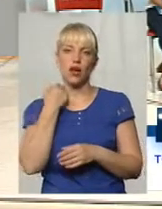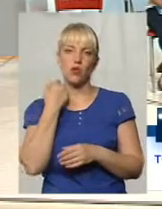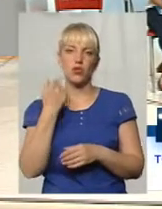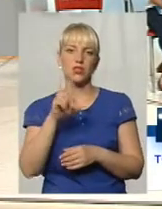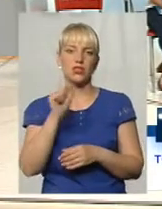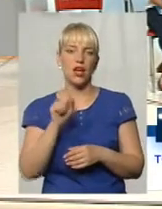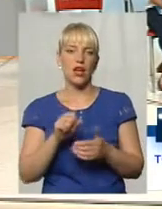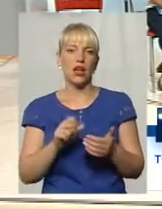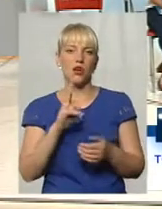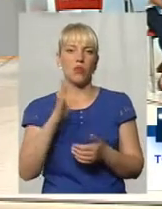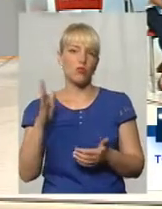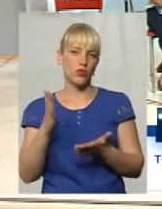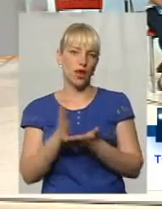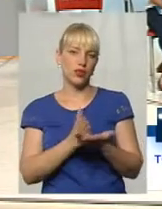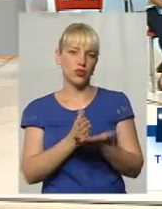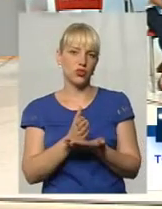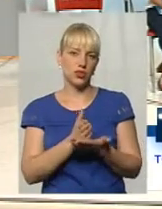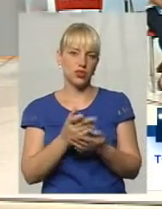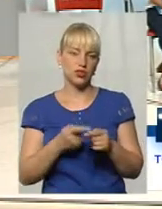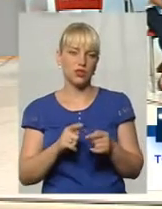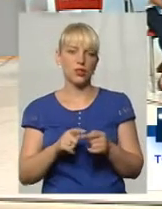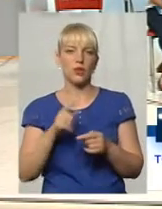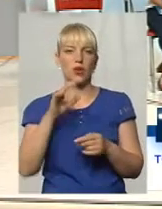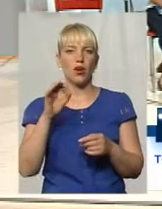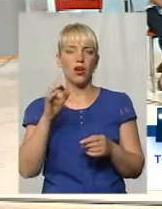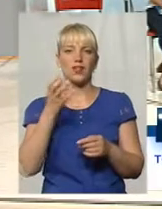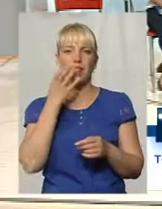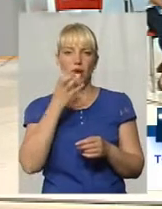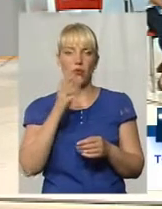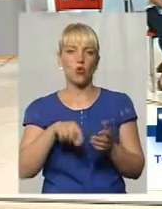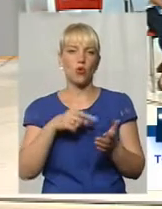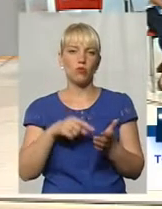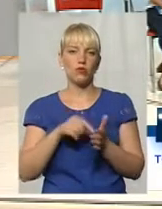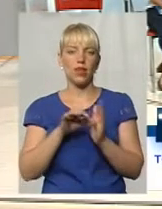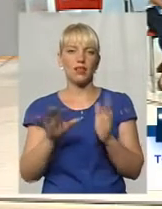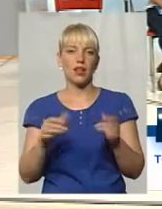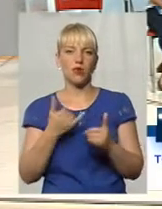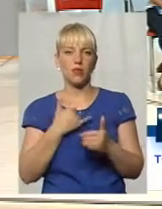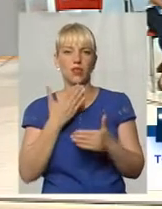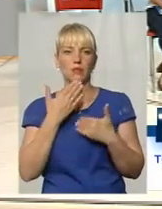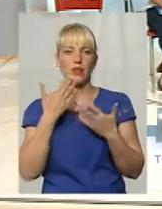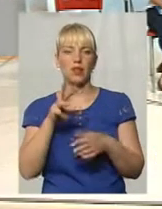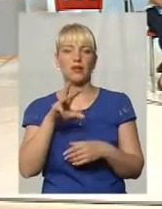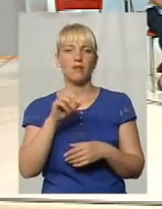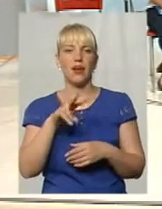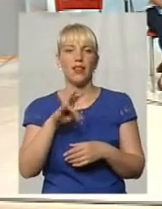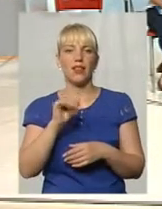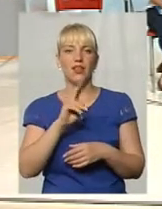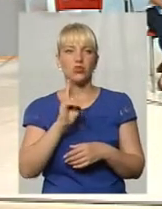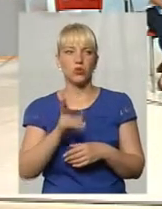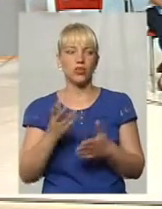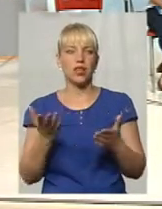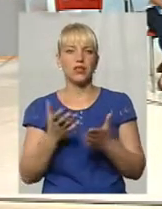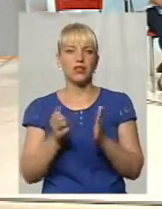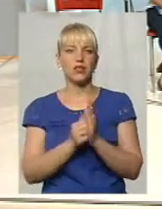комунальні. Отобливо, потеку комуненерго. У мене питання до пана Мельничука, який